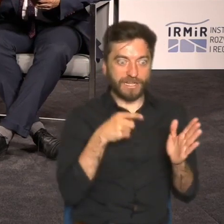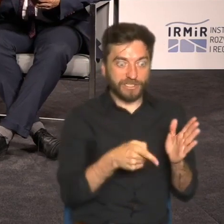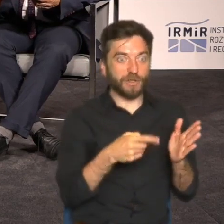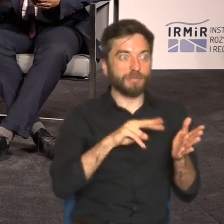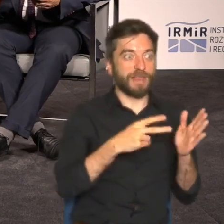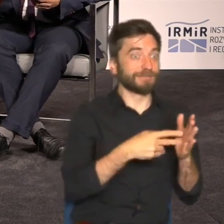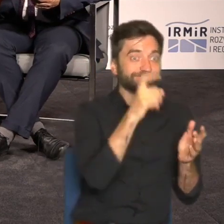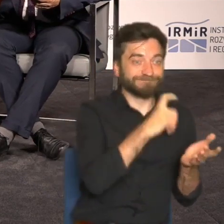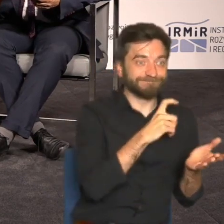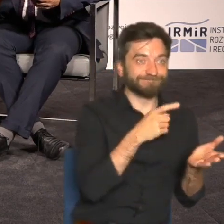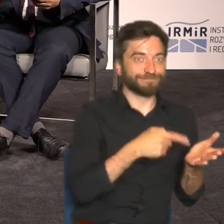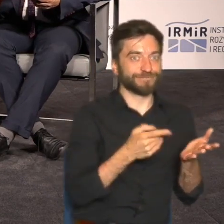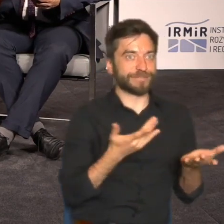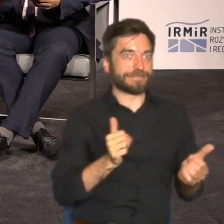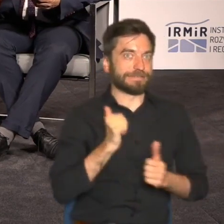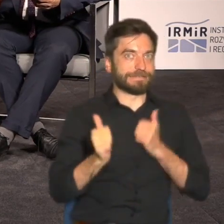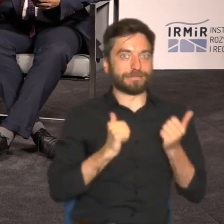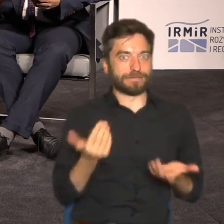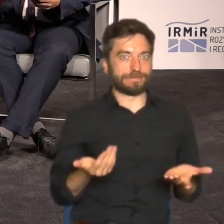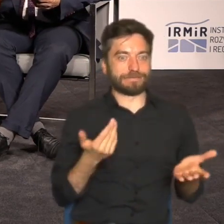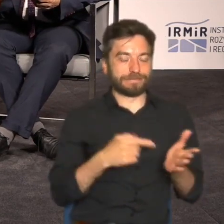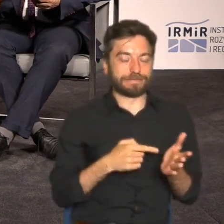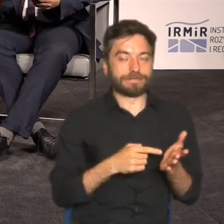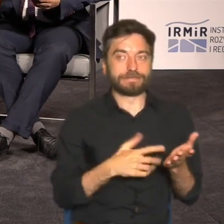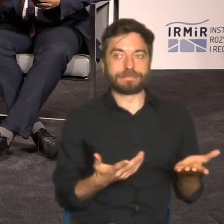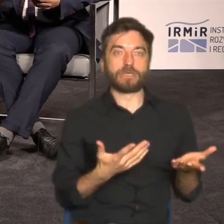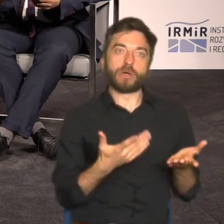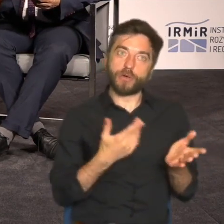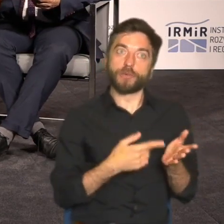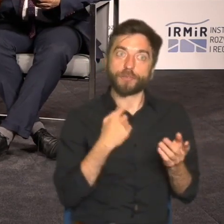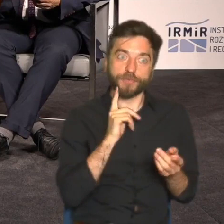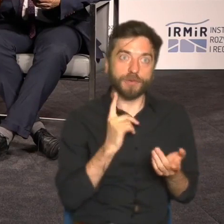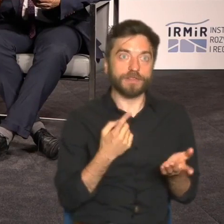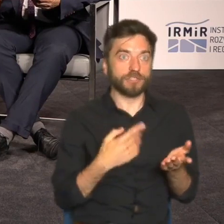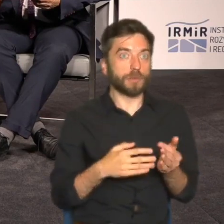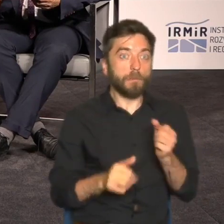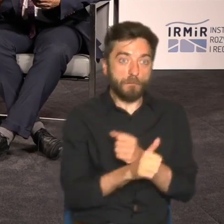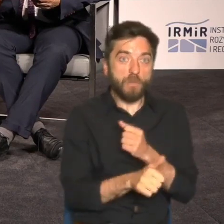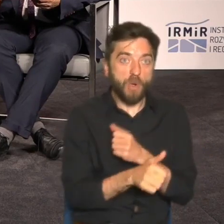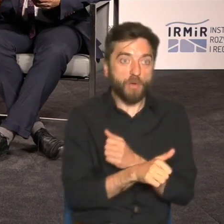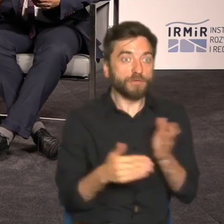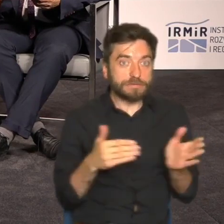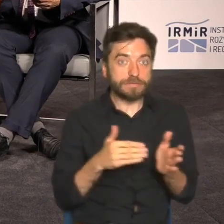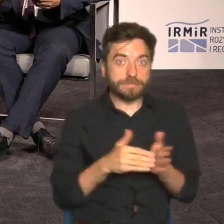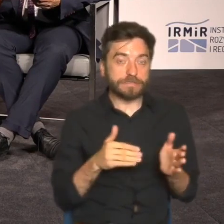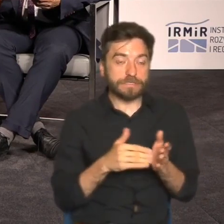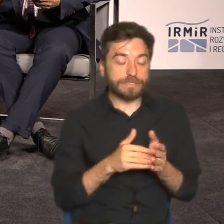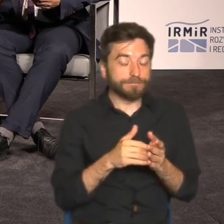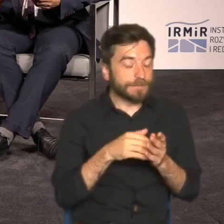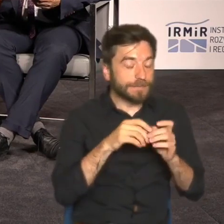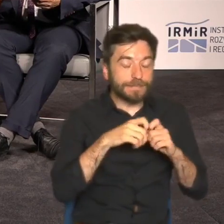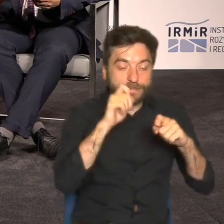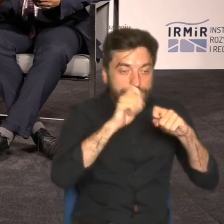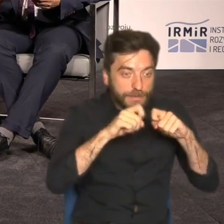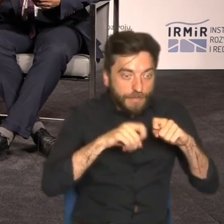zaplanowane, no to to jest niepokojące i faktycznie jest to argument, który wzywa nas do przyjrzenia się tym